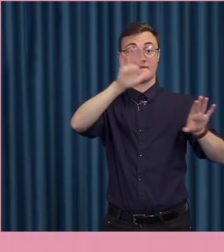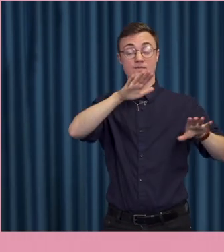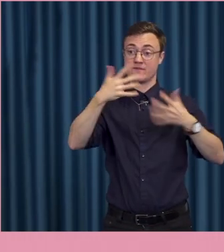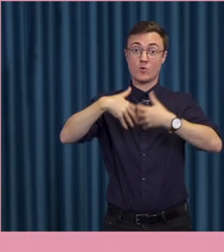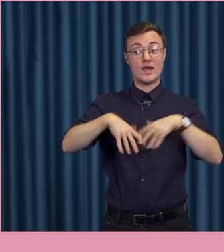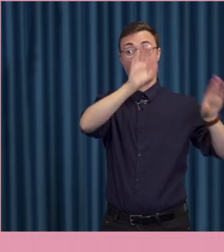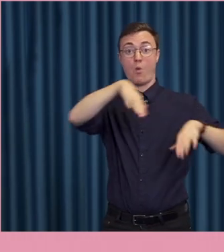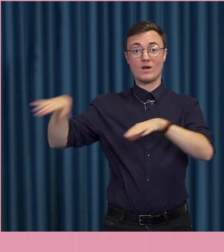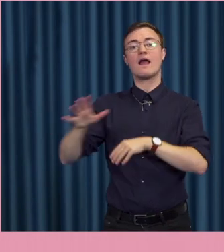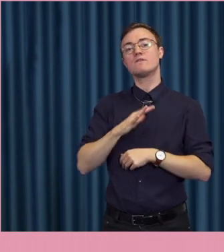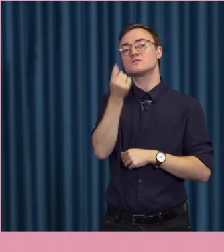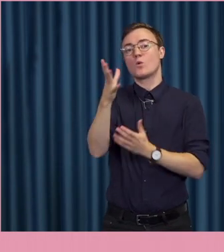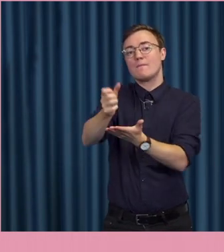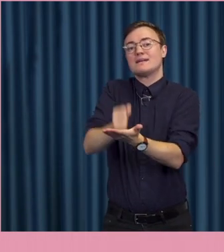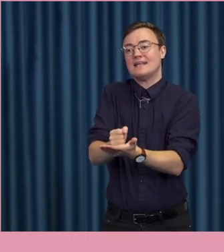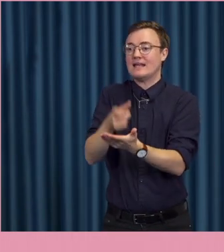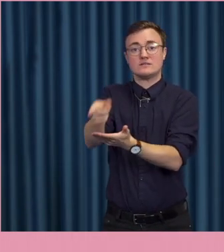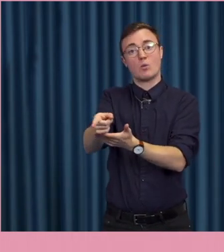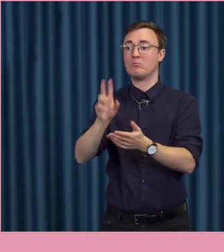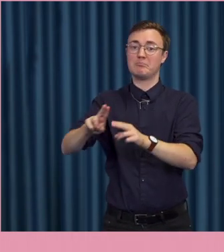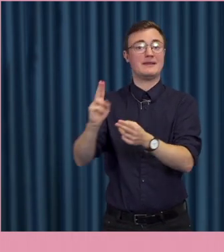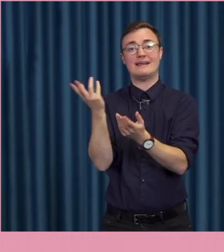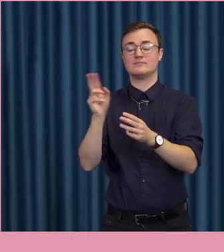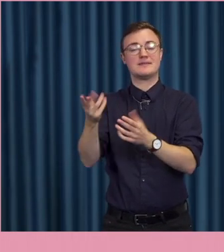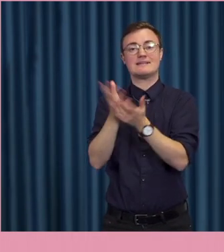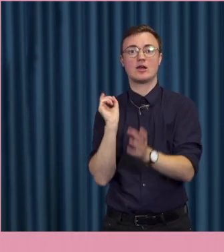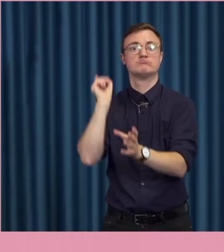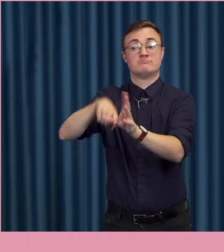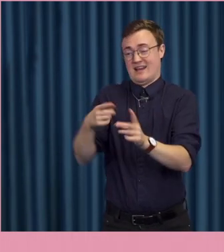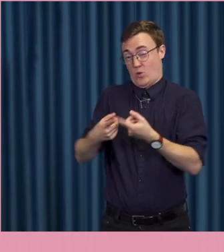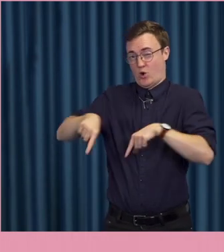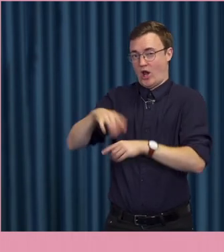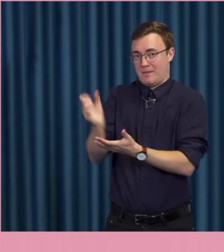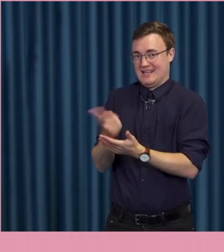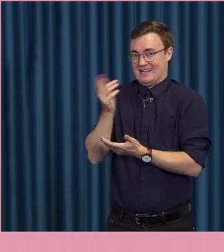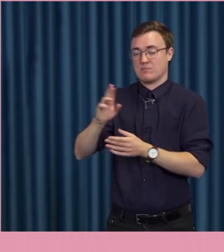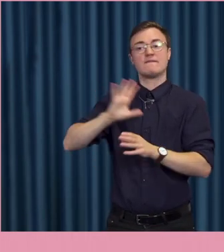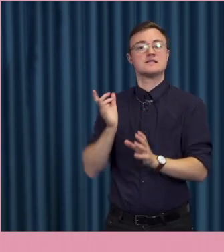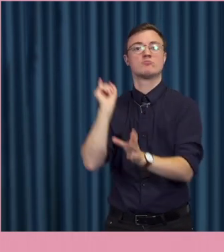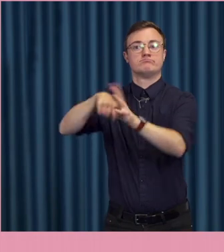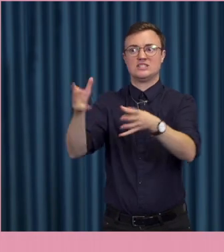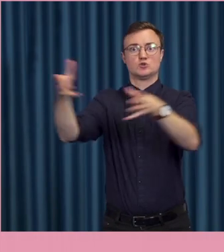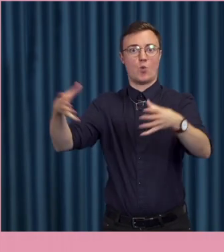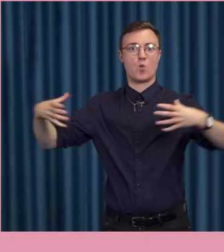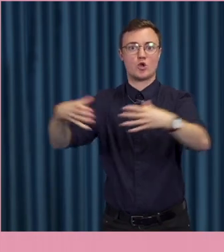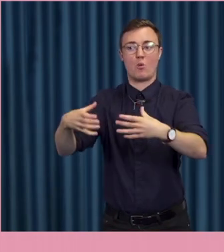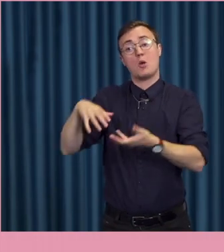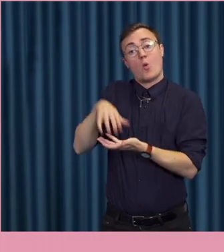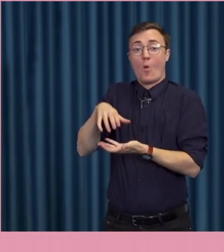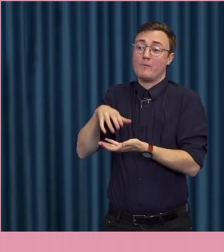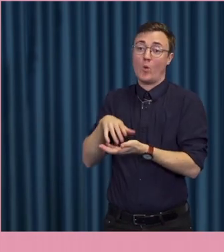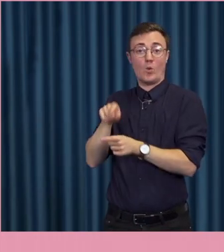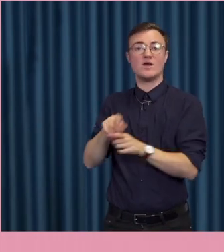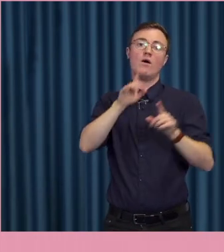de partier som inte tillhör någon större sammanslutning. vill lokala partier som bara kanske finns i en kommun. De olika partierna är olika